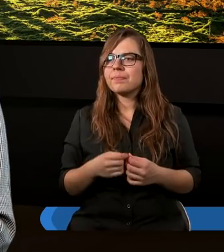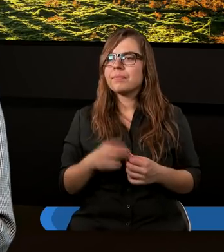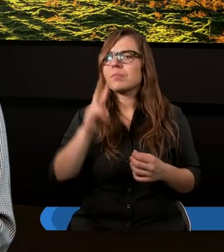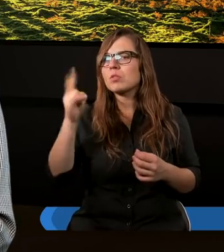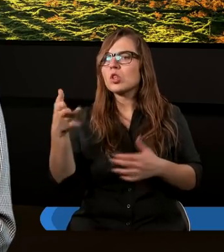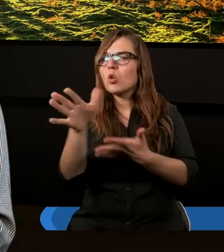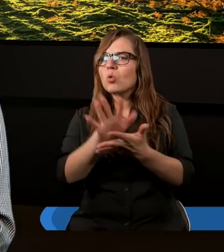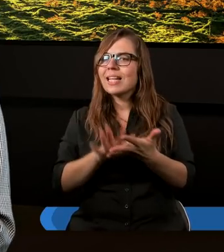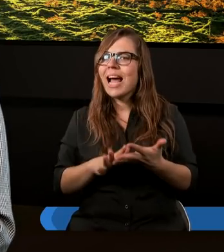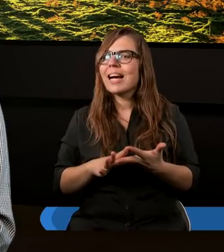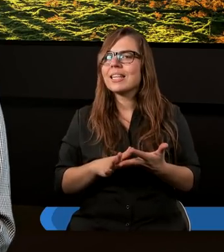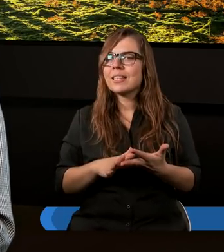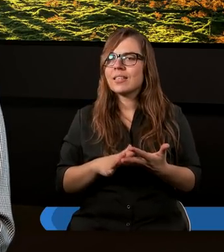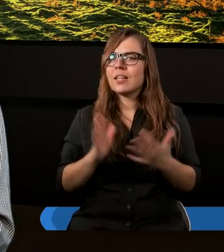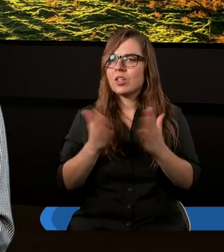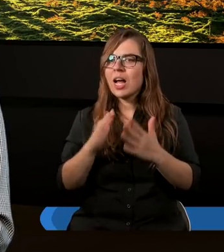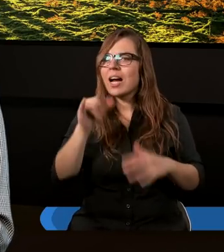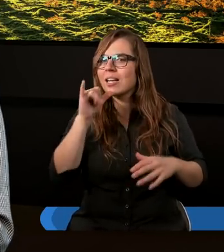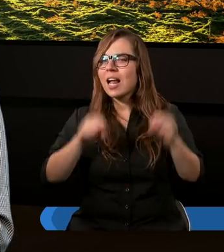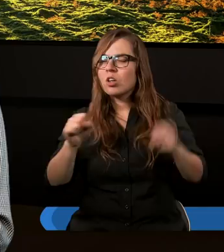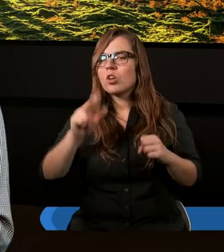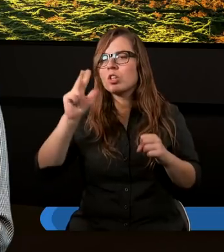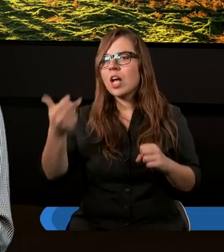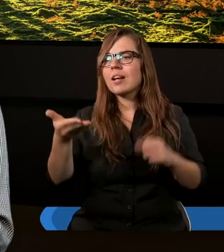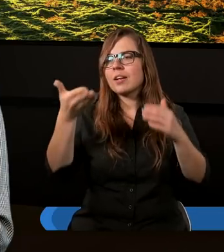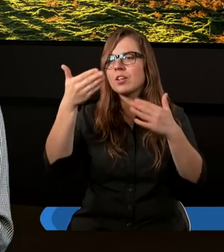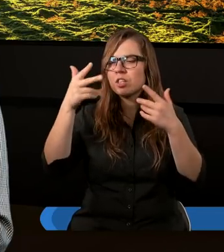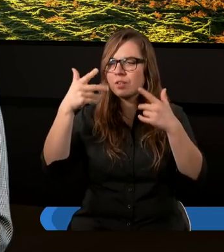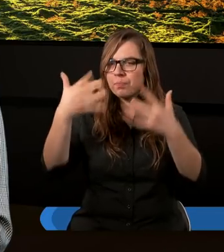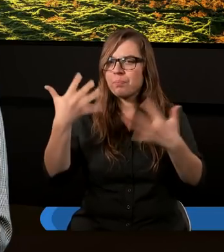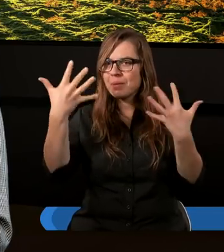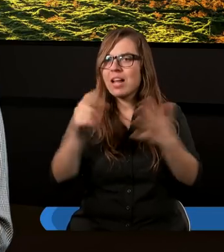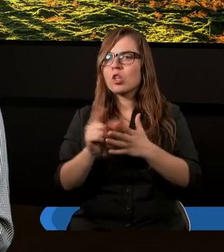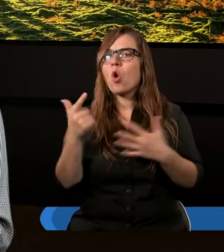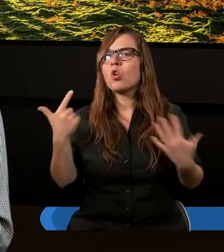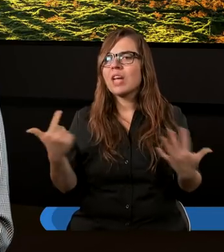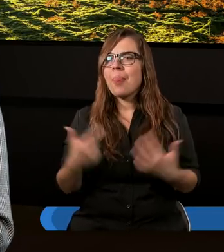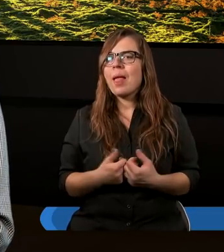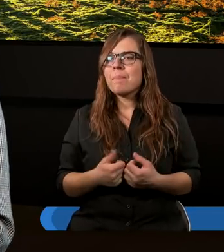I drugi tekst z Księgi Sędziów, trzeci rozdział 5, wiersze od 5 do 7.